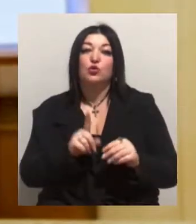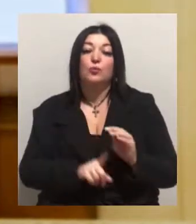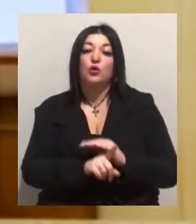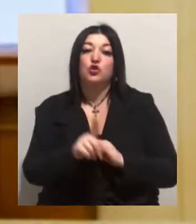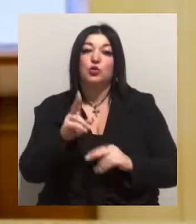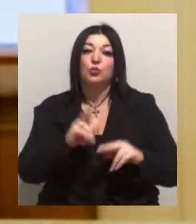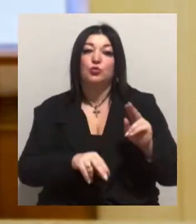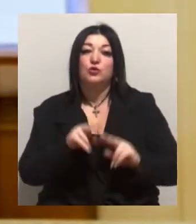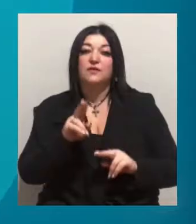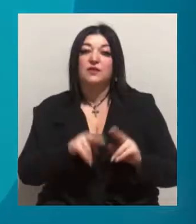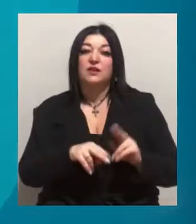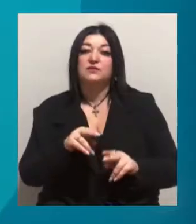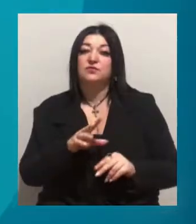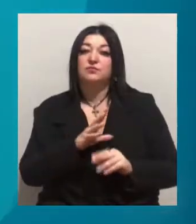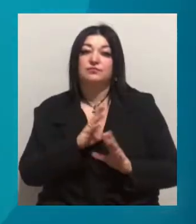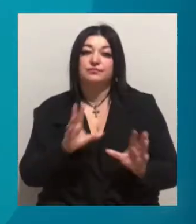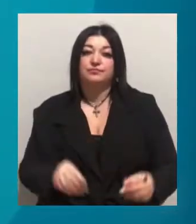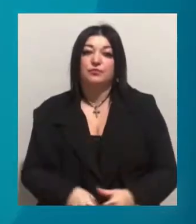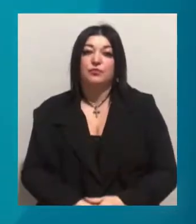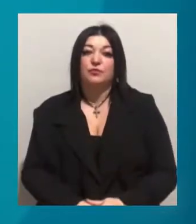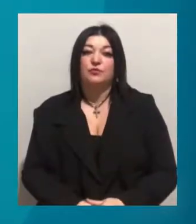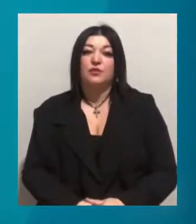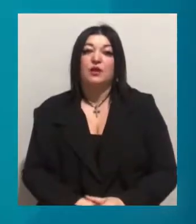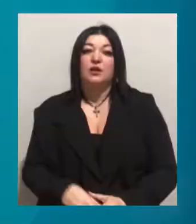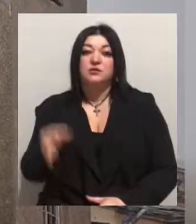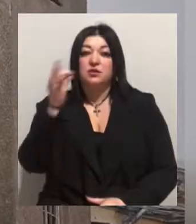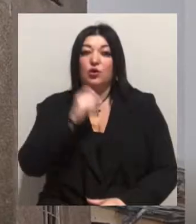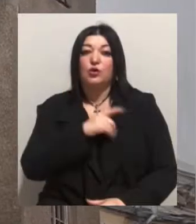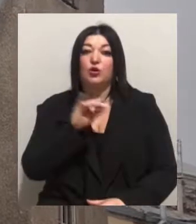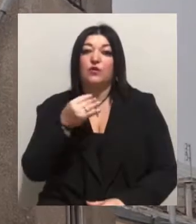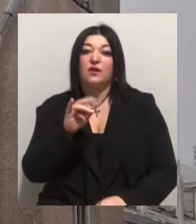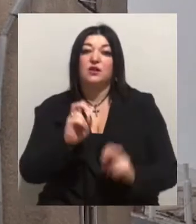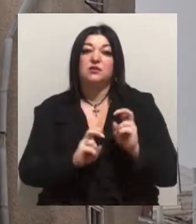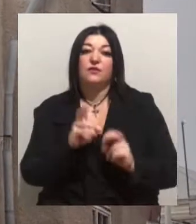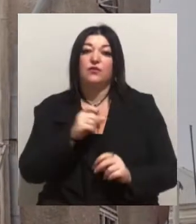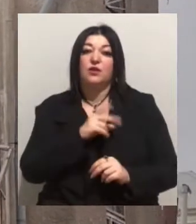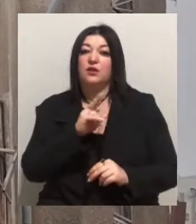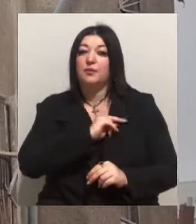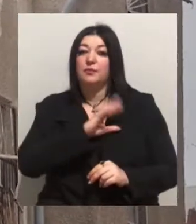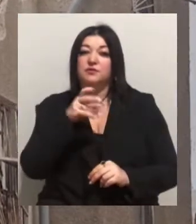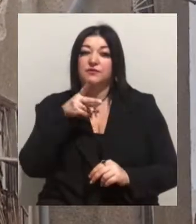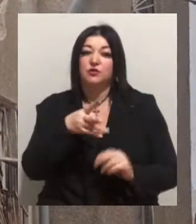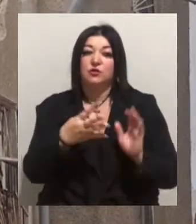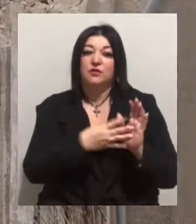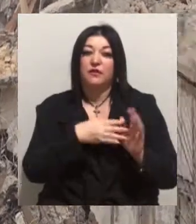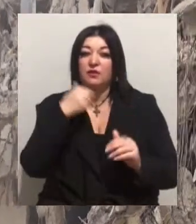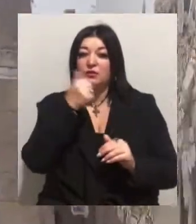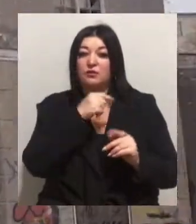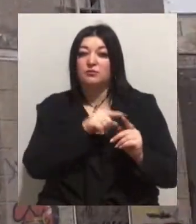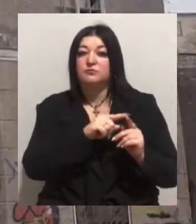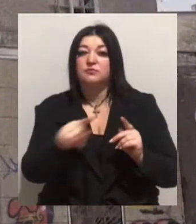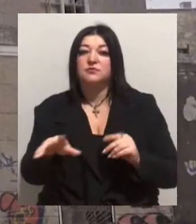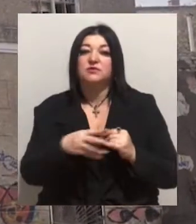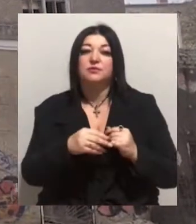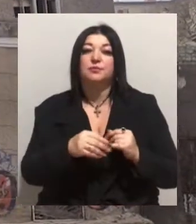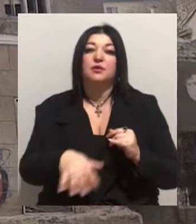управлінням не реєструвалося. Зазначимо, Одеський ювелірний завод в Одесі не працює з 2009 року. Земельну ділянку, де